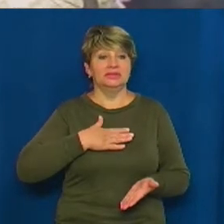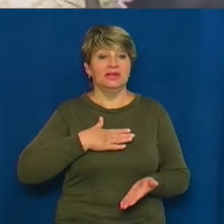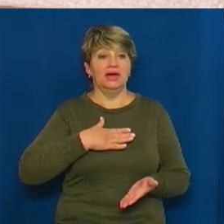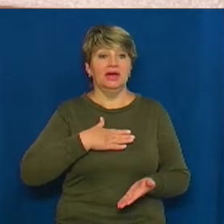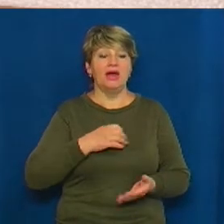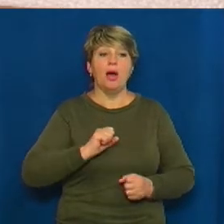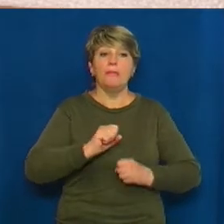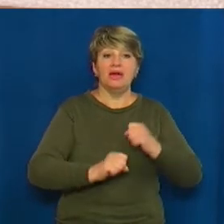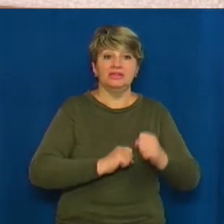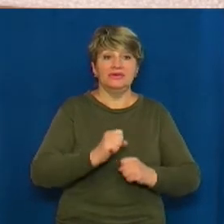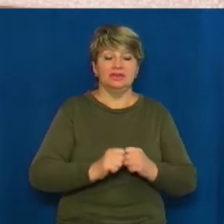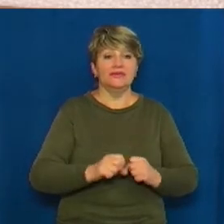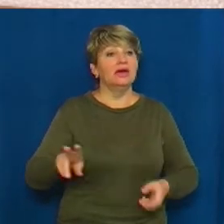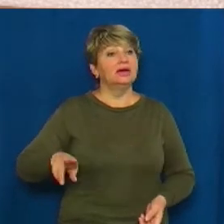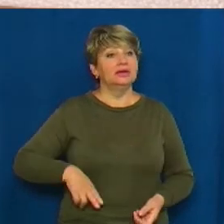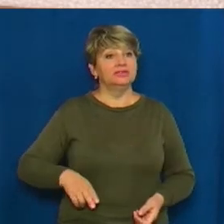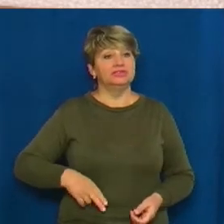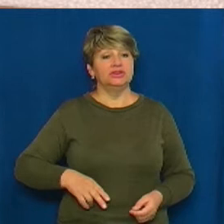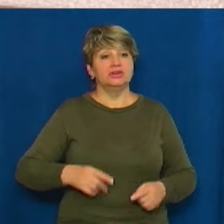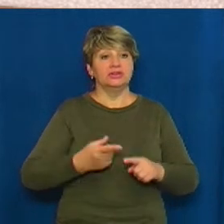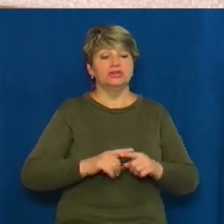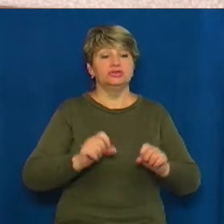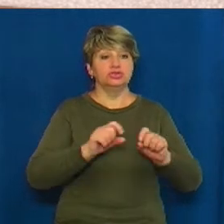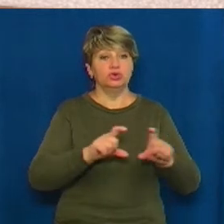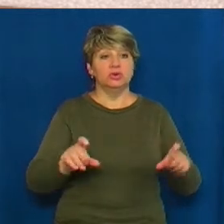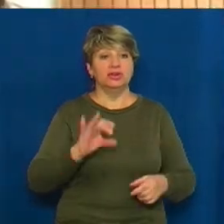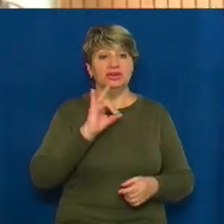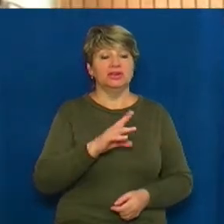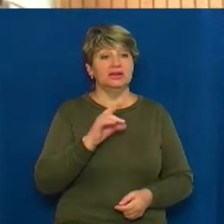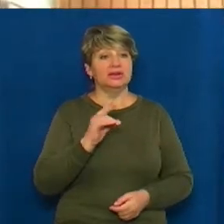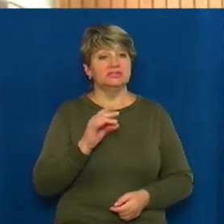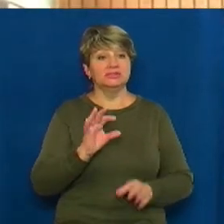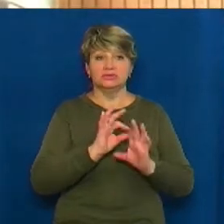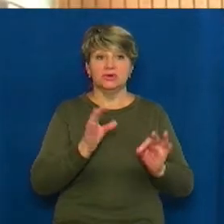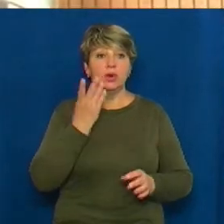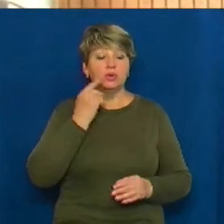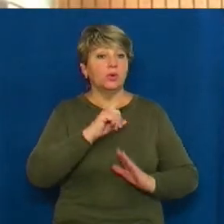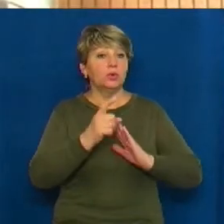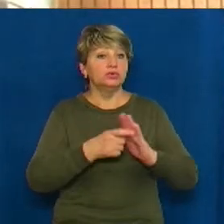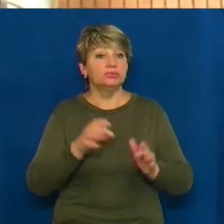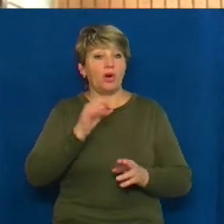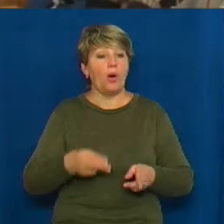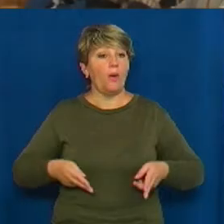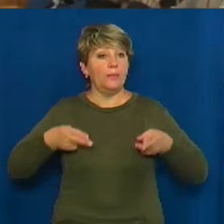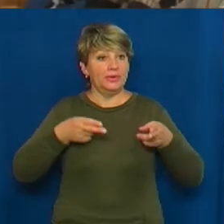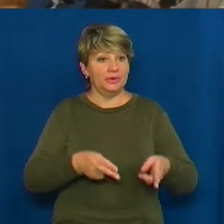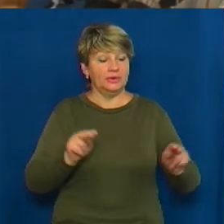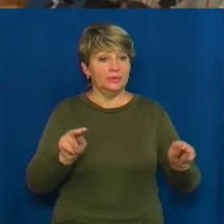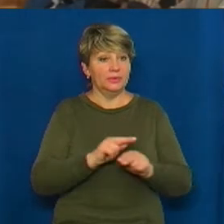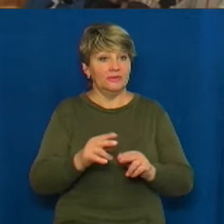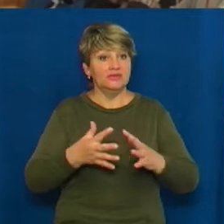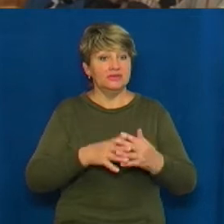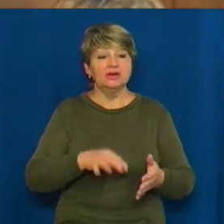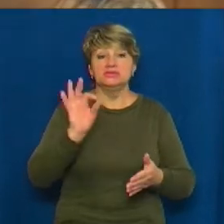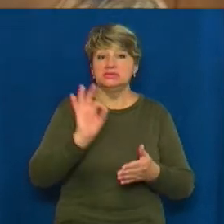-Медведівка. Директорка Медведівської опорної школи Ірина Казначей розповідає, коли дізналася про приїзд, вчительки у село відразу запросила їй